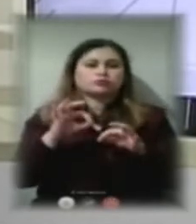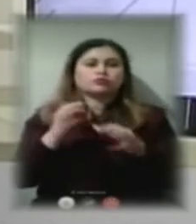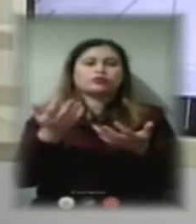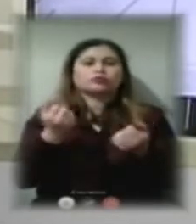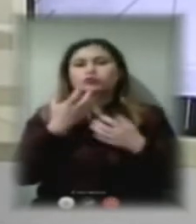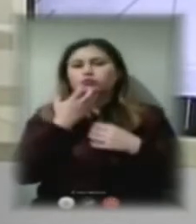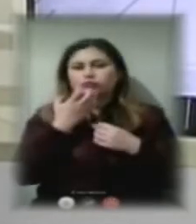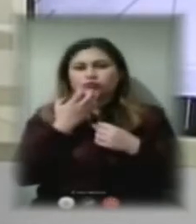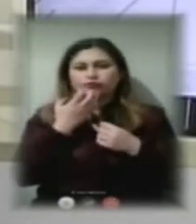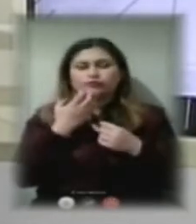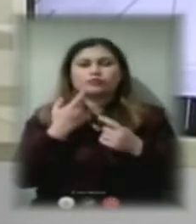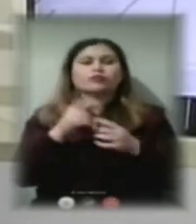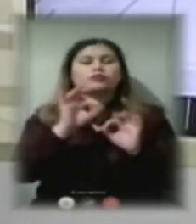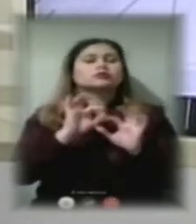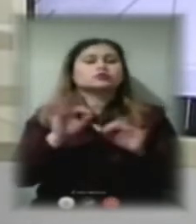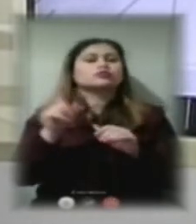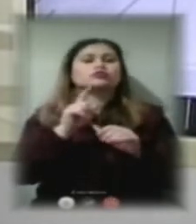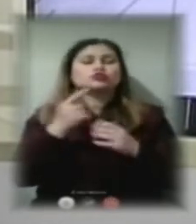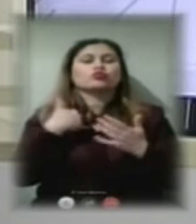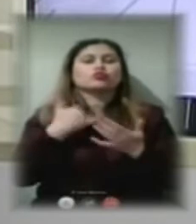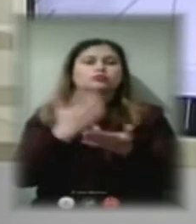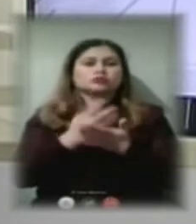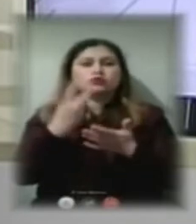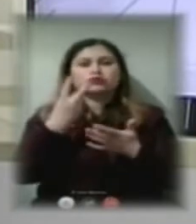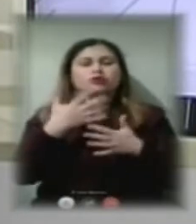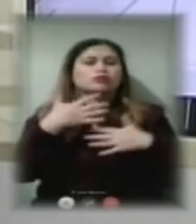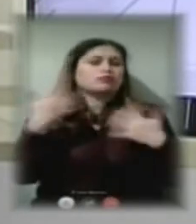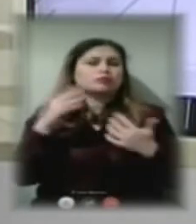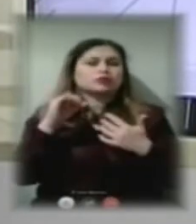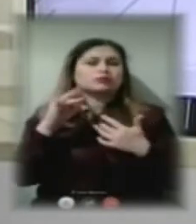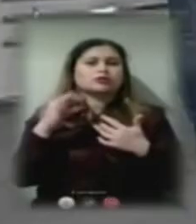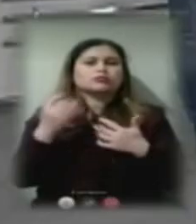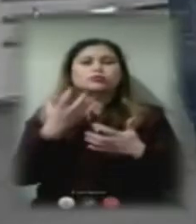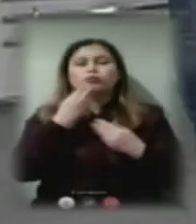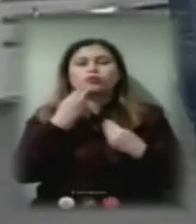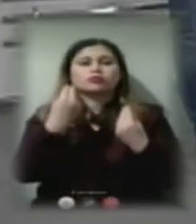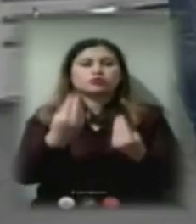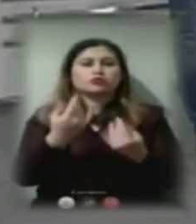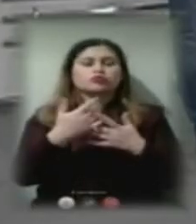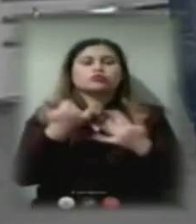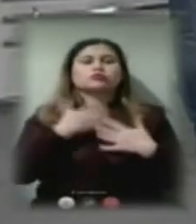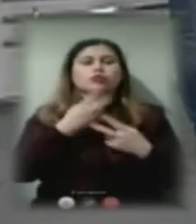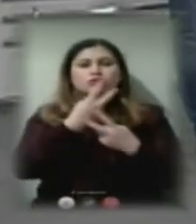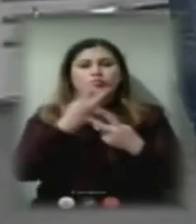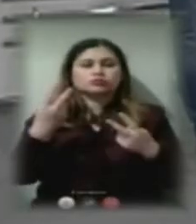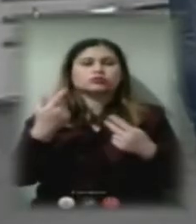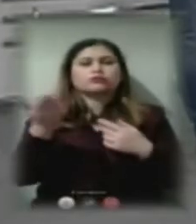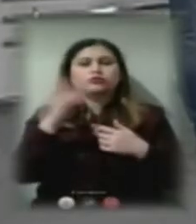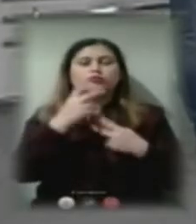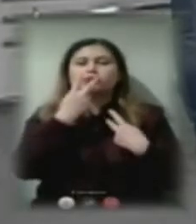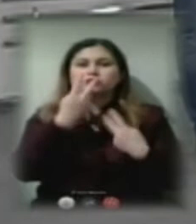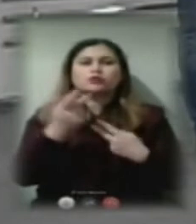Ви вже сказали про те, що у нас є два найбільших підприємства теплопостачальника. Зараз, наші глядачі, давайте подивимося, які